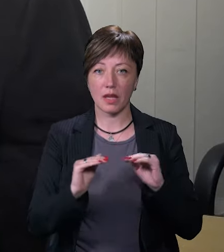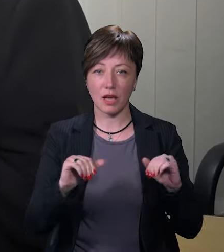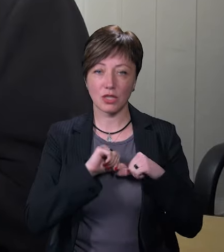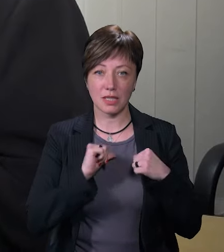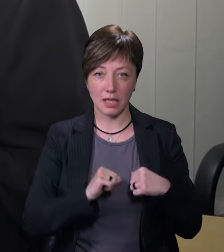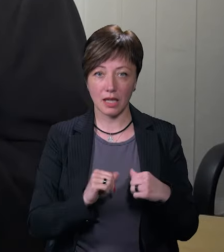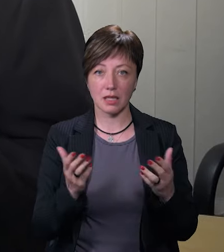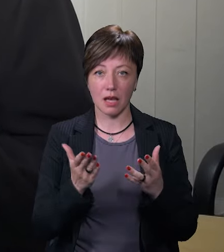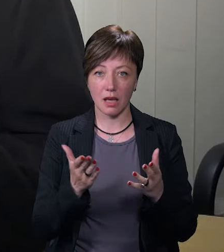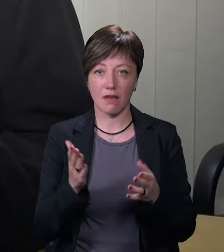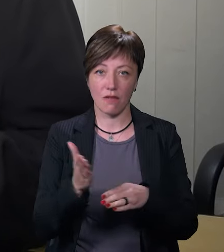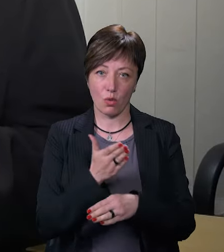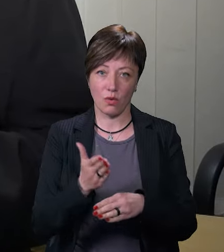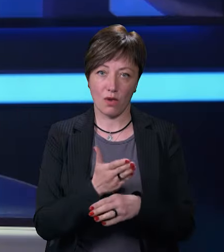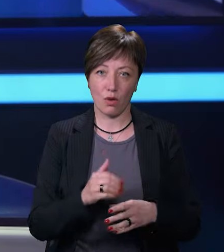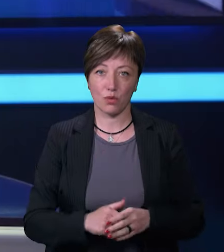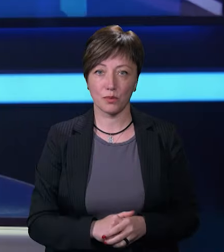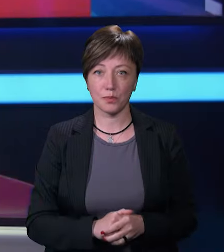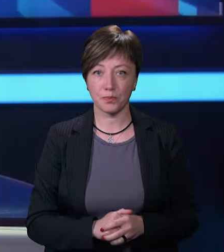сердець, які їх виготовляють.